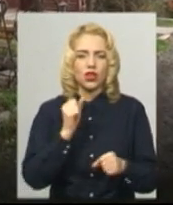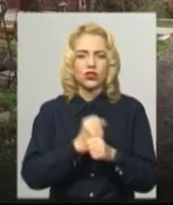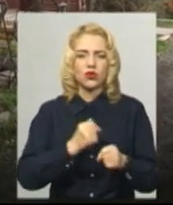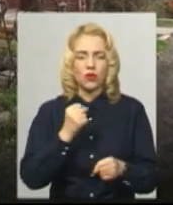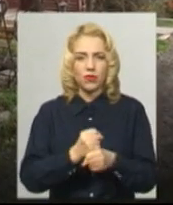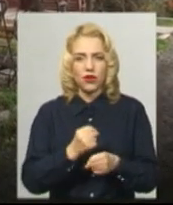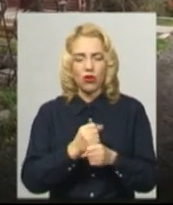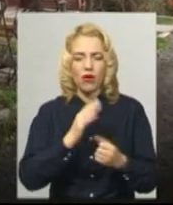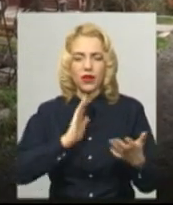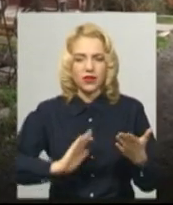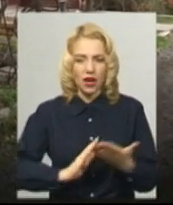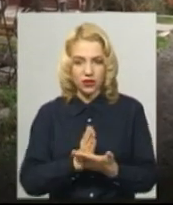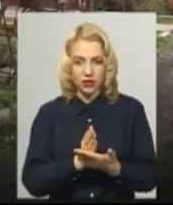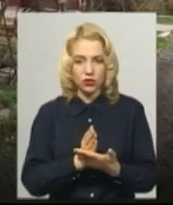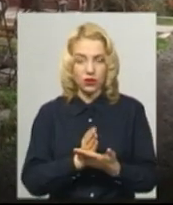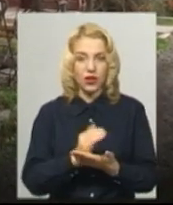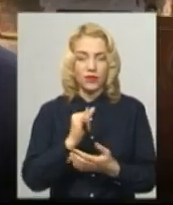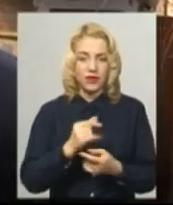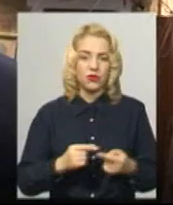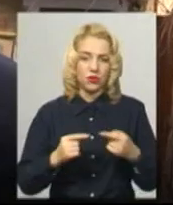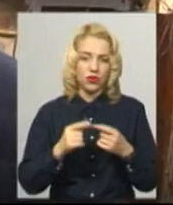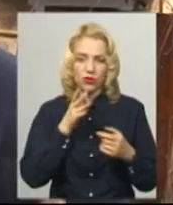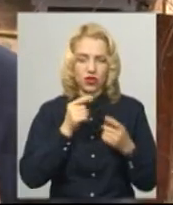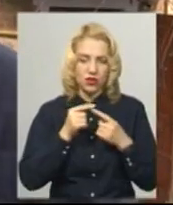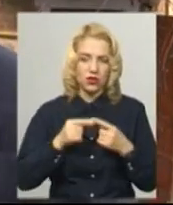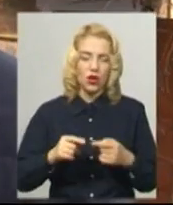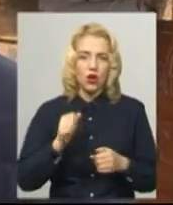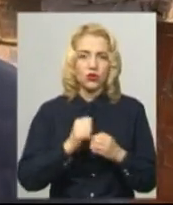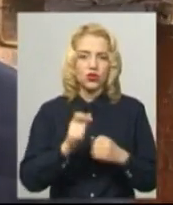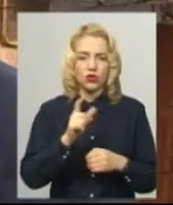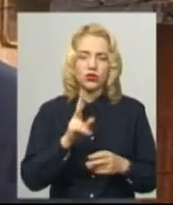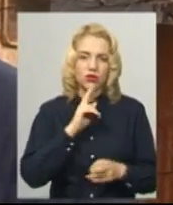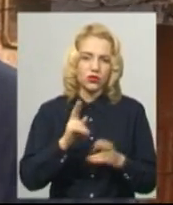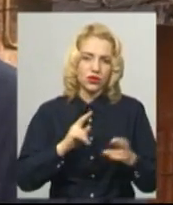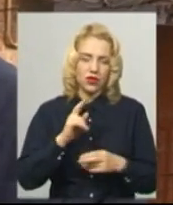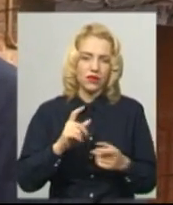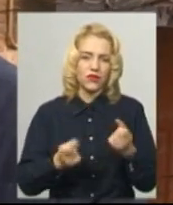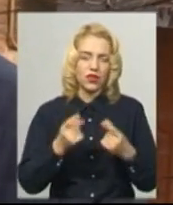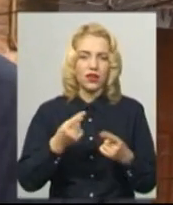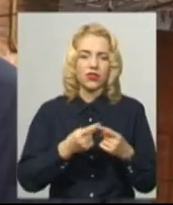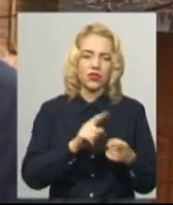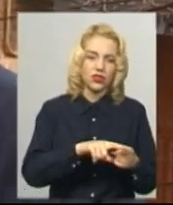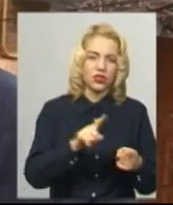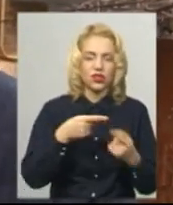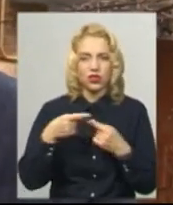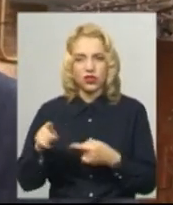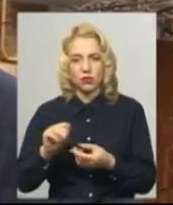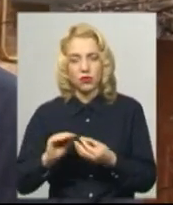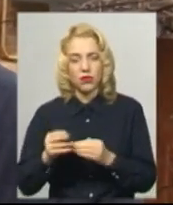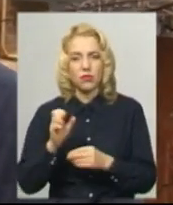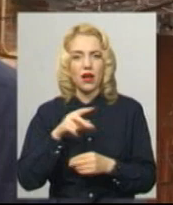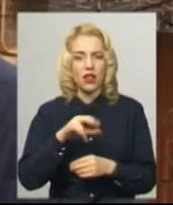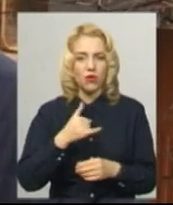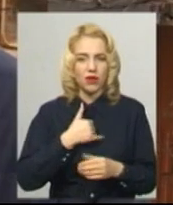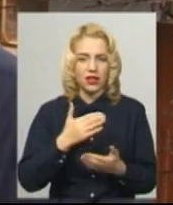якісно і відповідно вчасно. Кожна людина на щось жаліється, виникають якісь ті чи інші проблеми. Але в мене